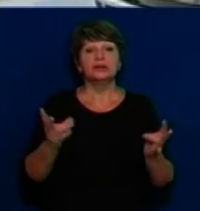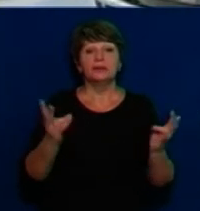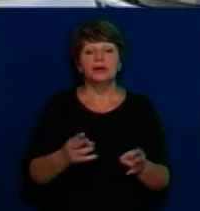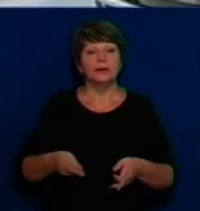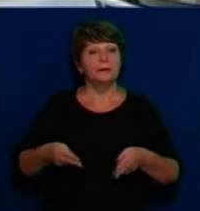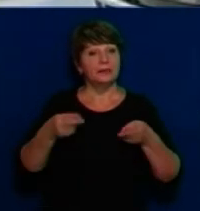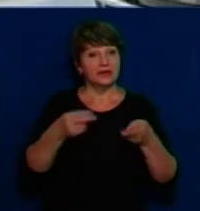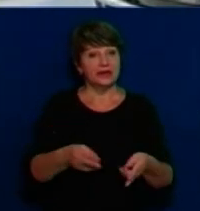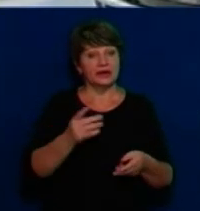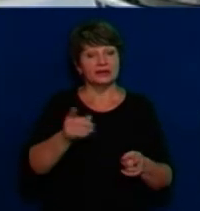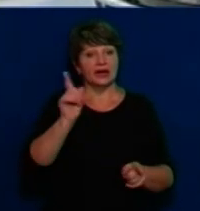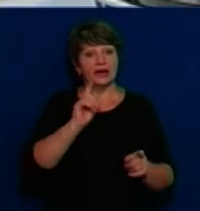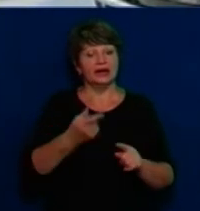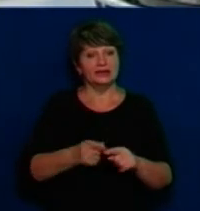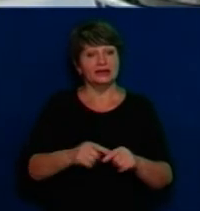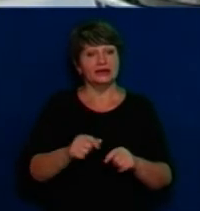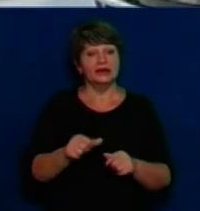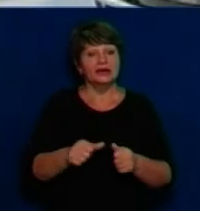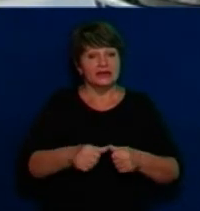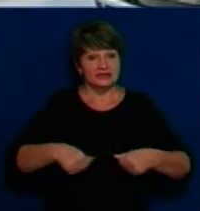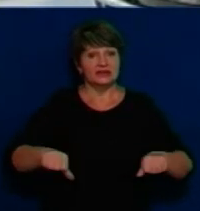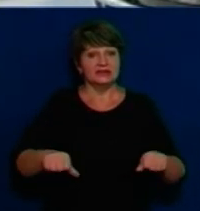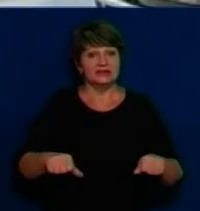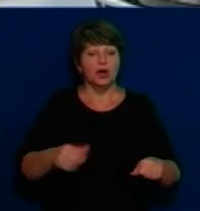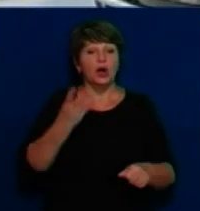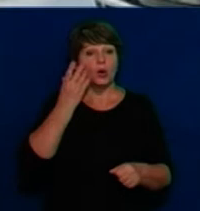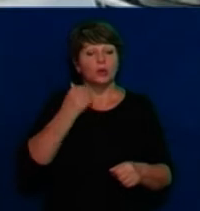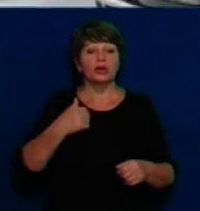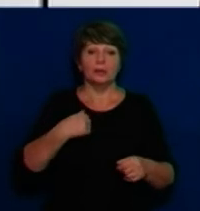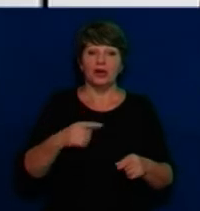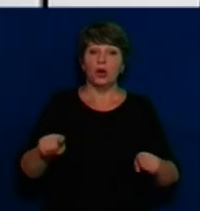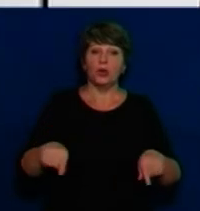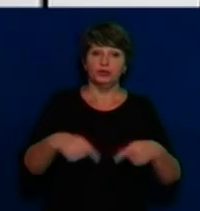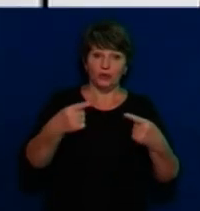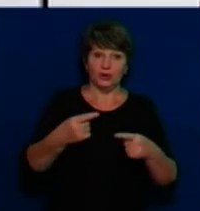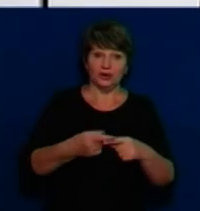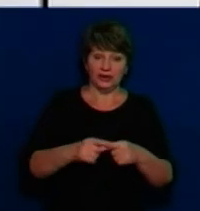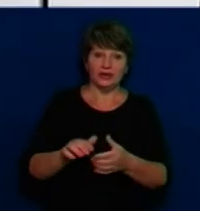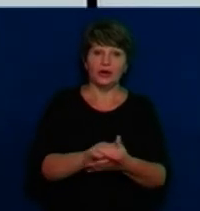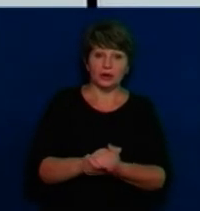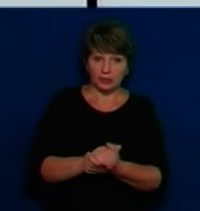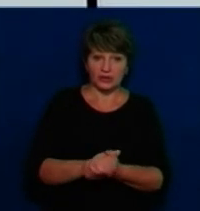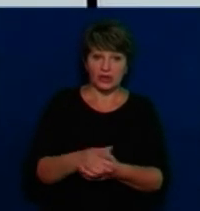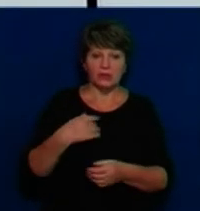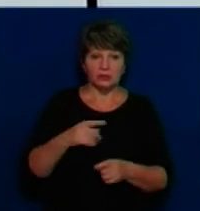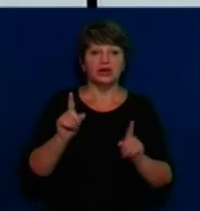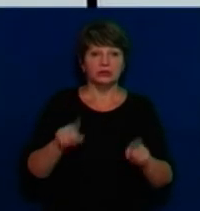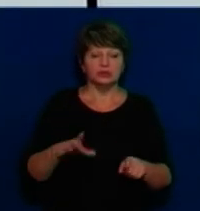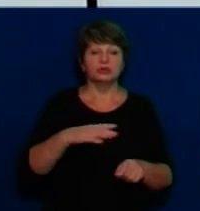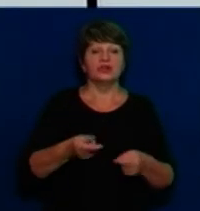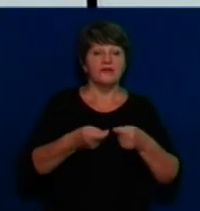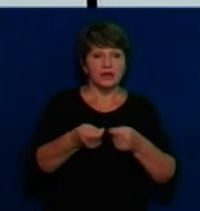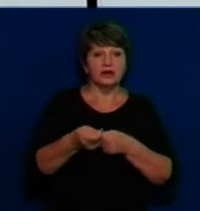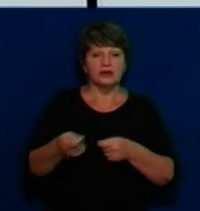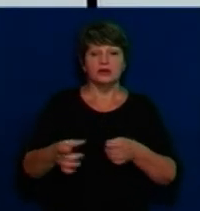і висловити свою думку? Тому що, коли ми утворювали громаду, нам це стоїло теж, з нас крові попили немало. І ми теж їздили